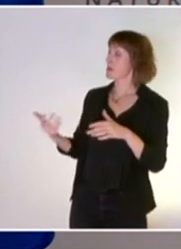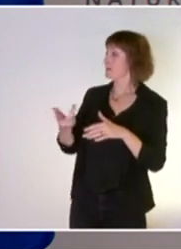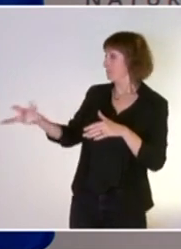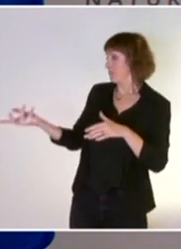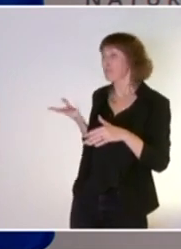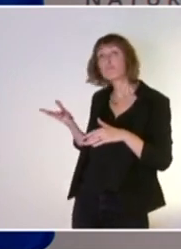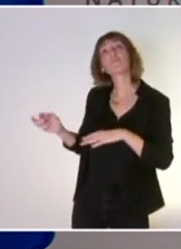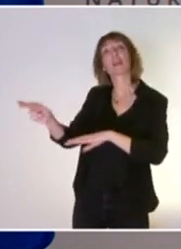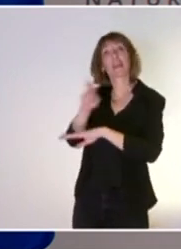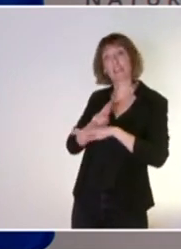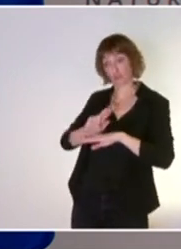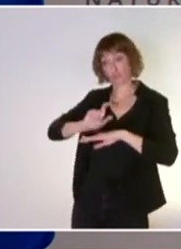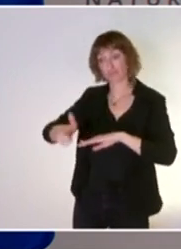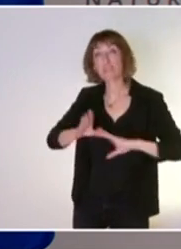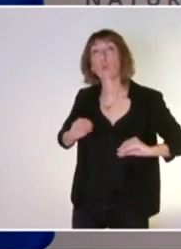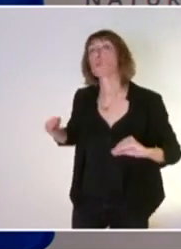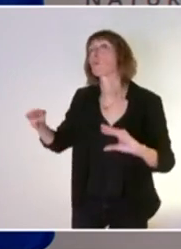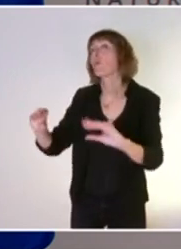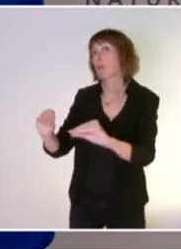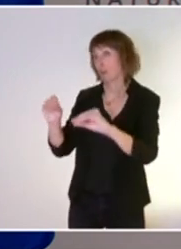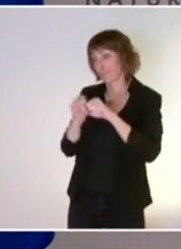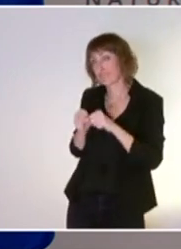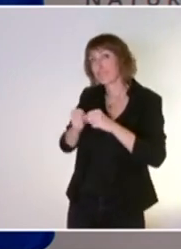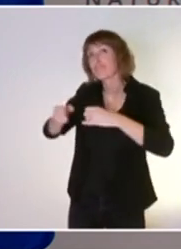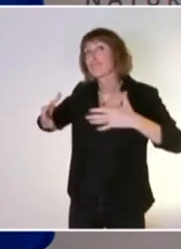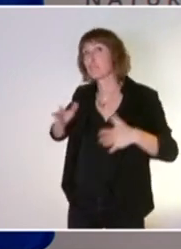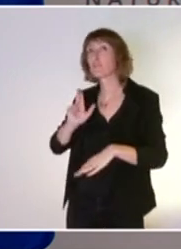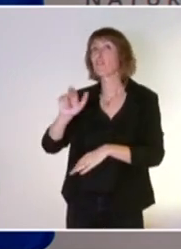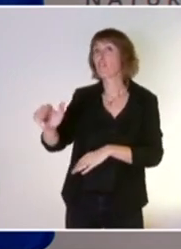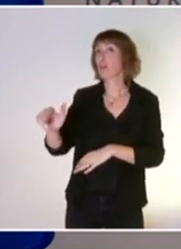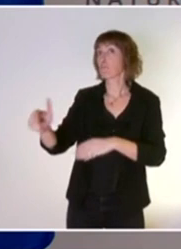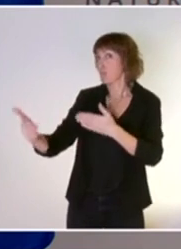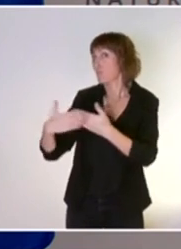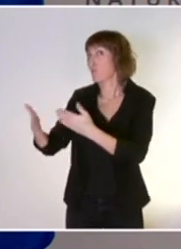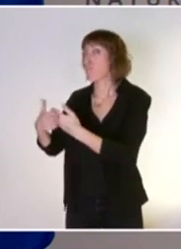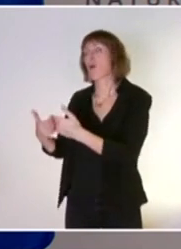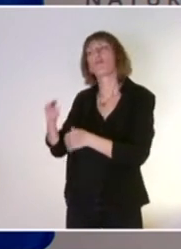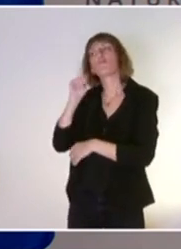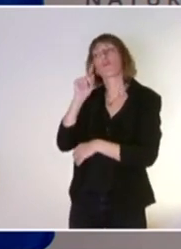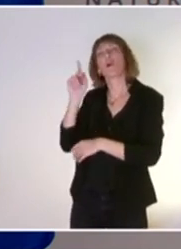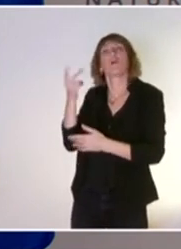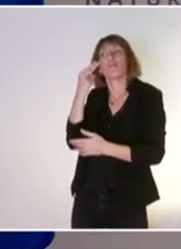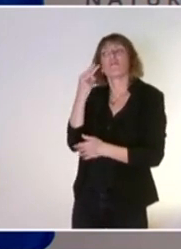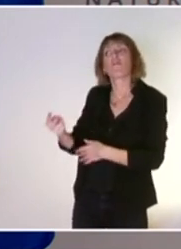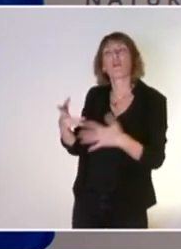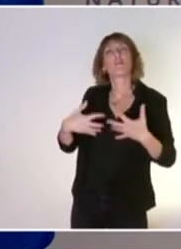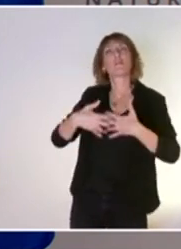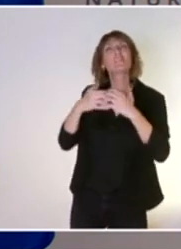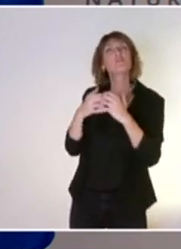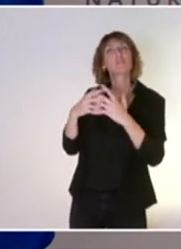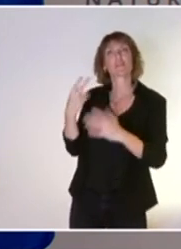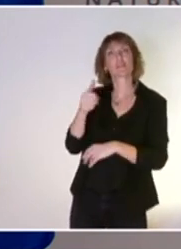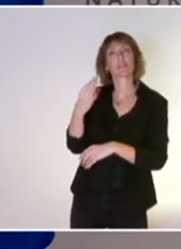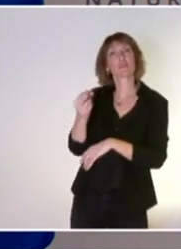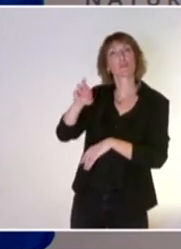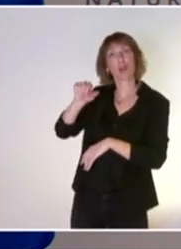pouvoir déployer de manière opérationnelle au plus près du terrain et au plus près des acteurs parce qu'on le voit,'efficacité de ce dispositif Natura 2000,